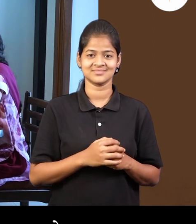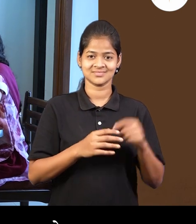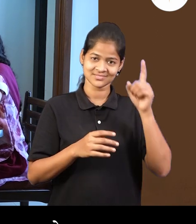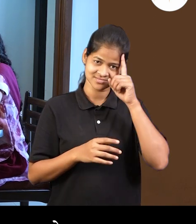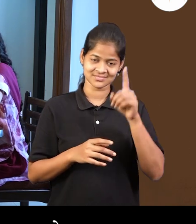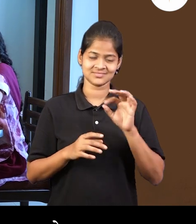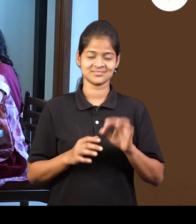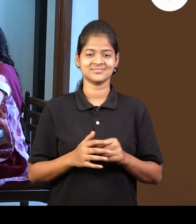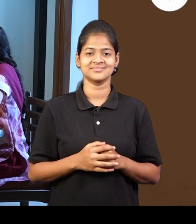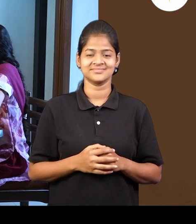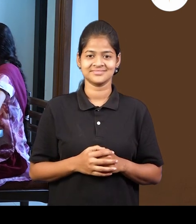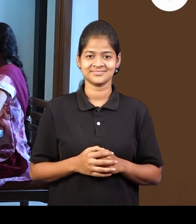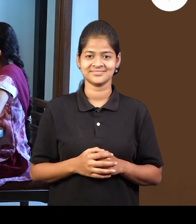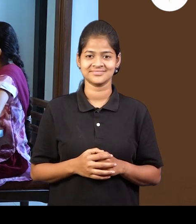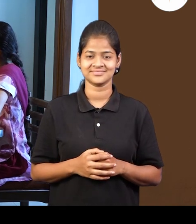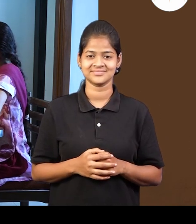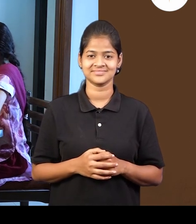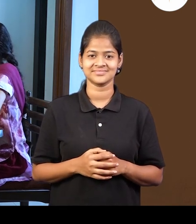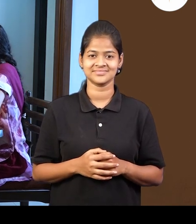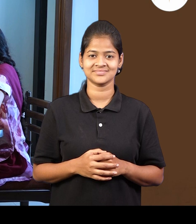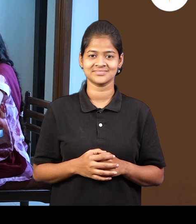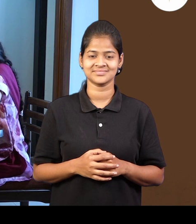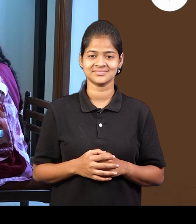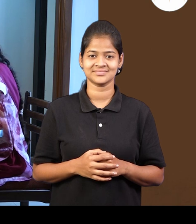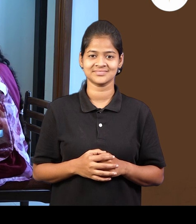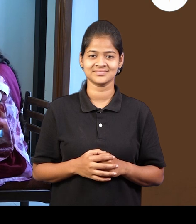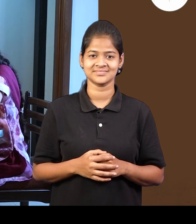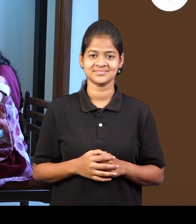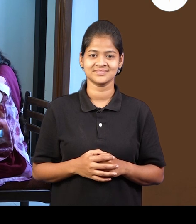मुणम्नी हीच्ज वापरगो, ठीके? ठीके